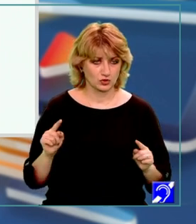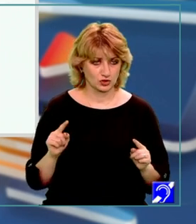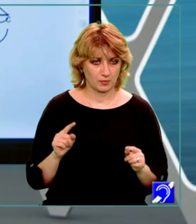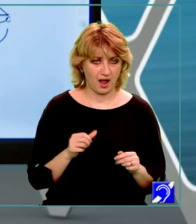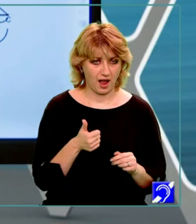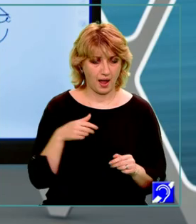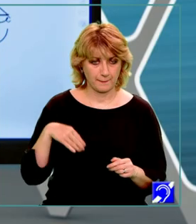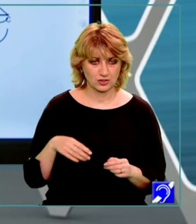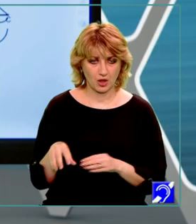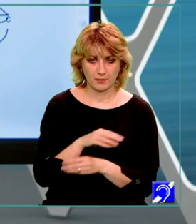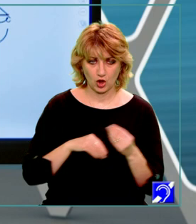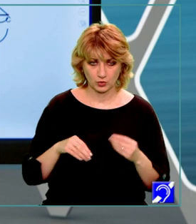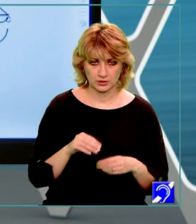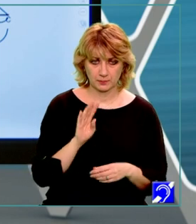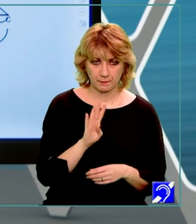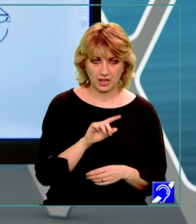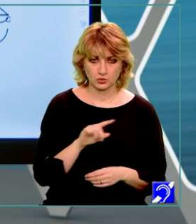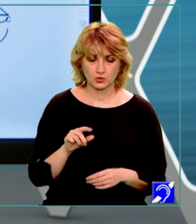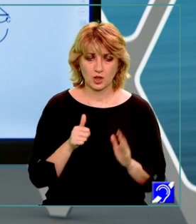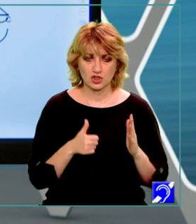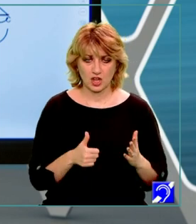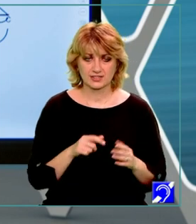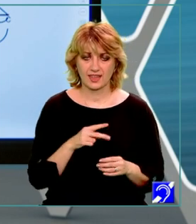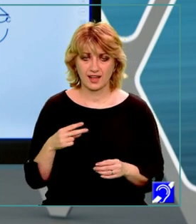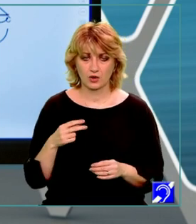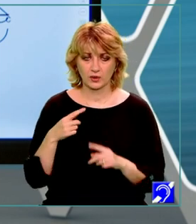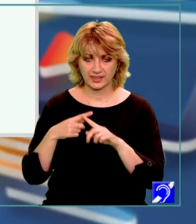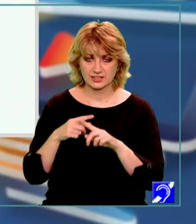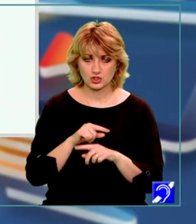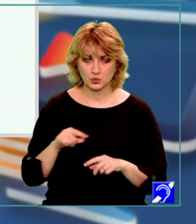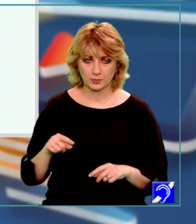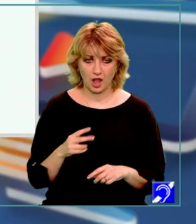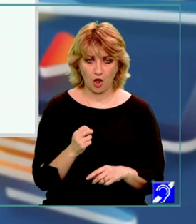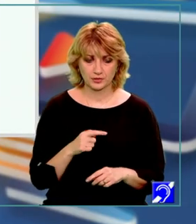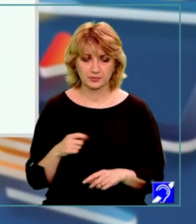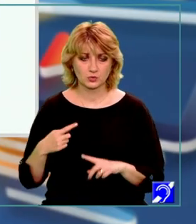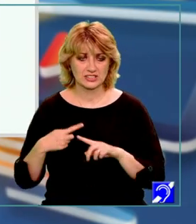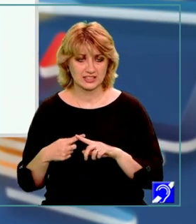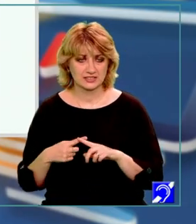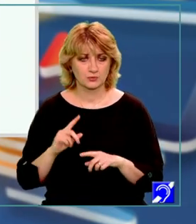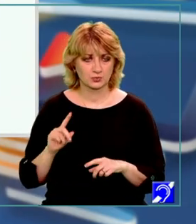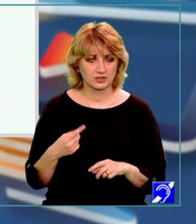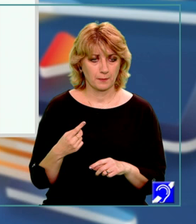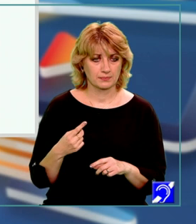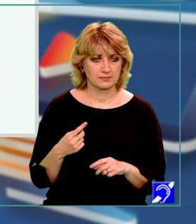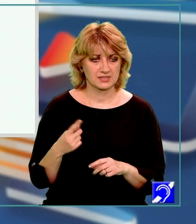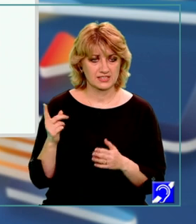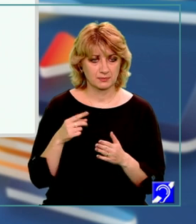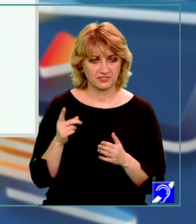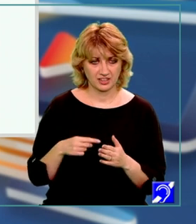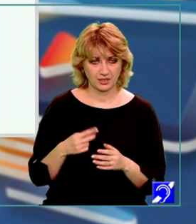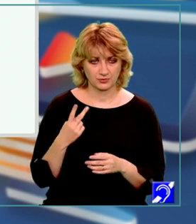și am înlocuit 4 pe 6 este egal cu X supra 8 minus X putem să simplificăm prin 2